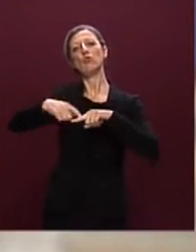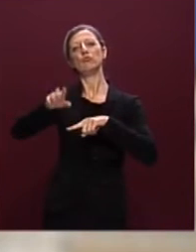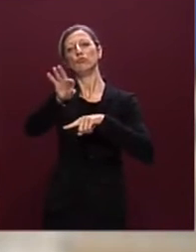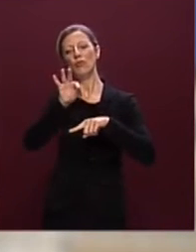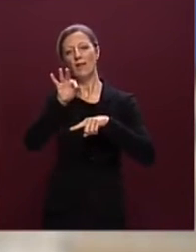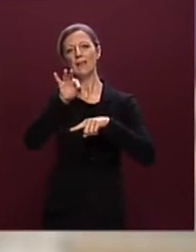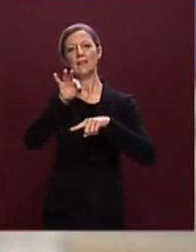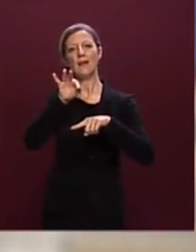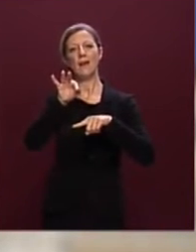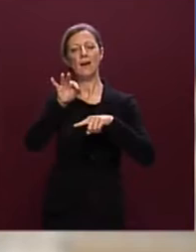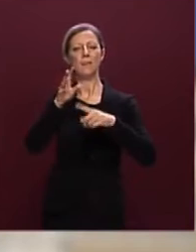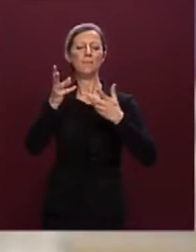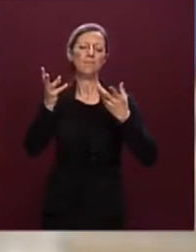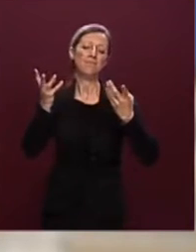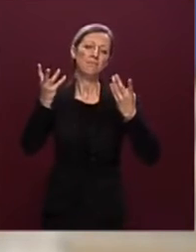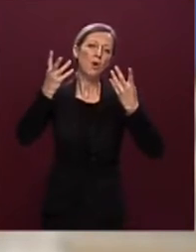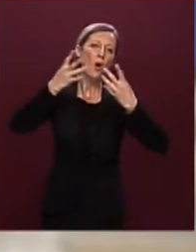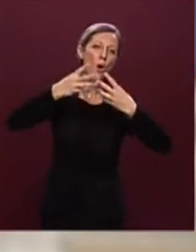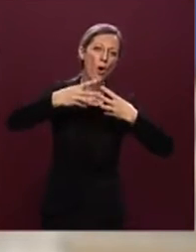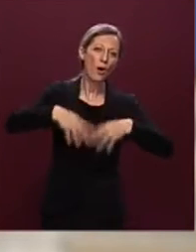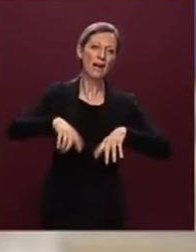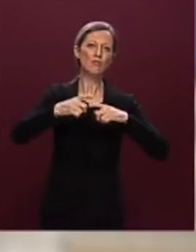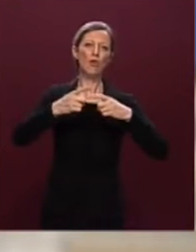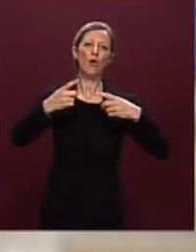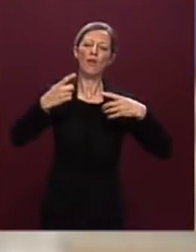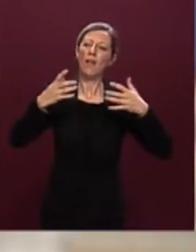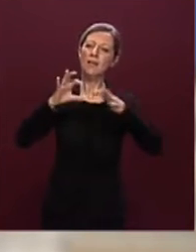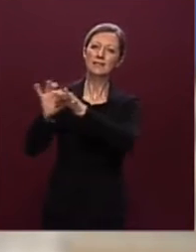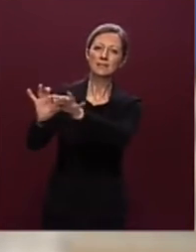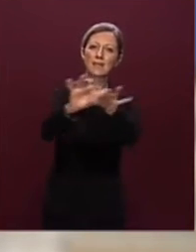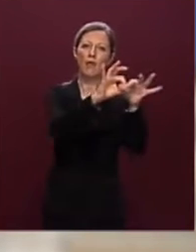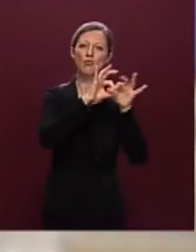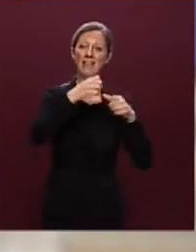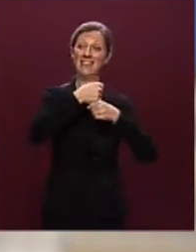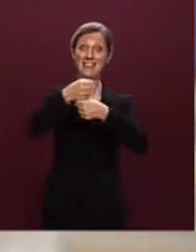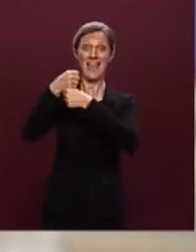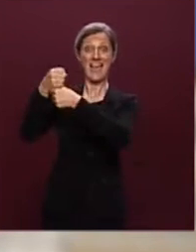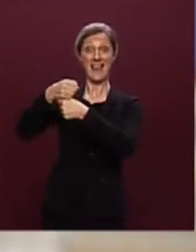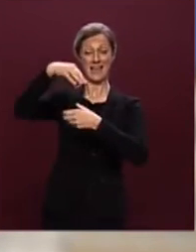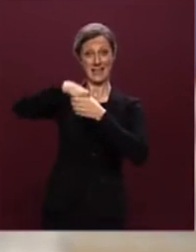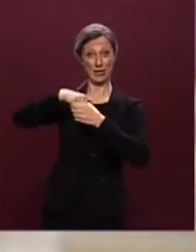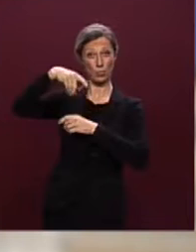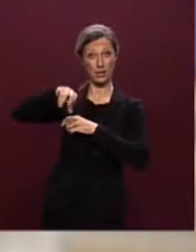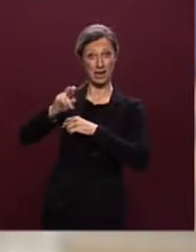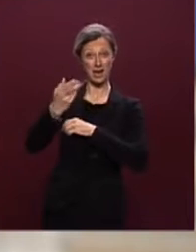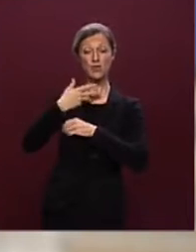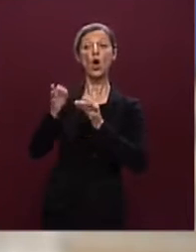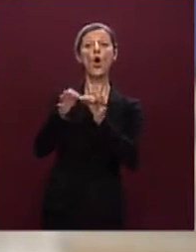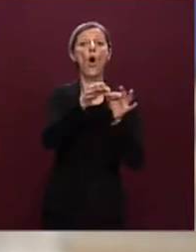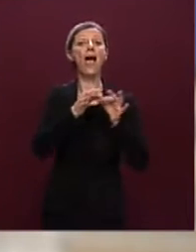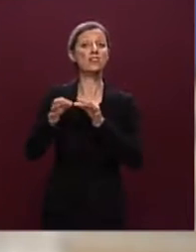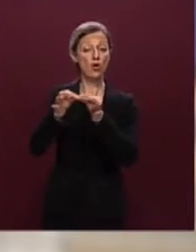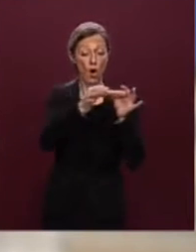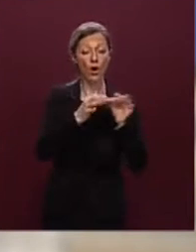nella organizzazione e nella sinergia tra le diverse deleghe del piano nazionale di ripresa e resilienza della coesione una